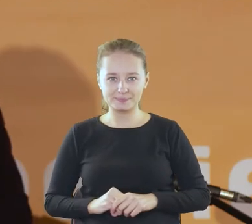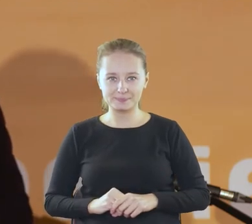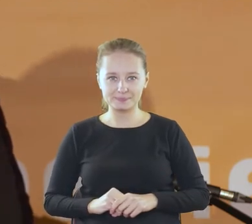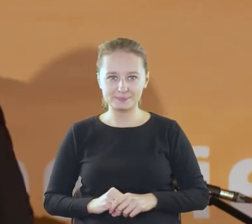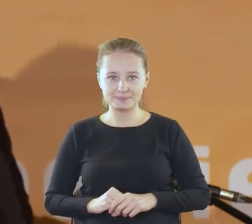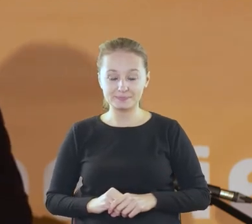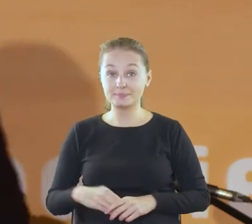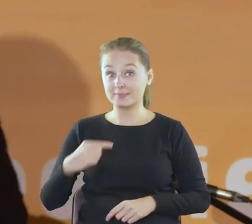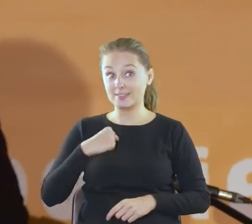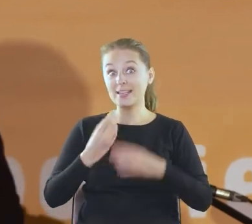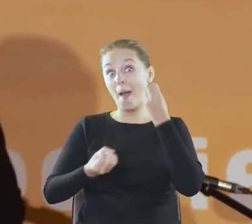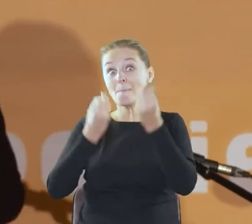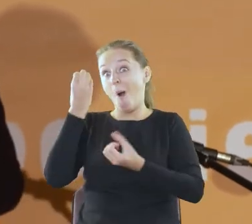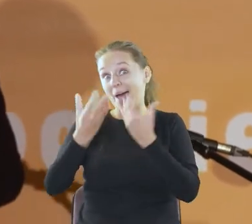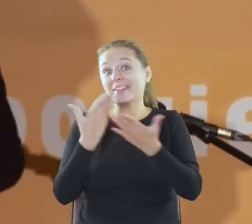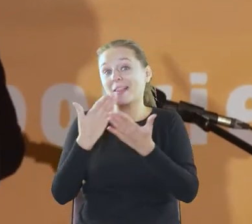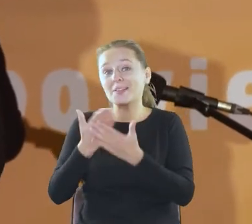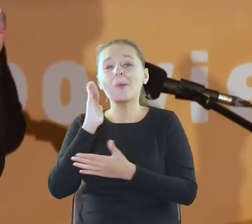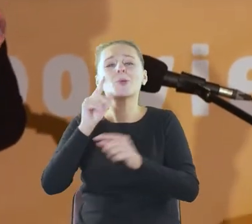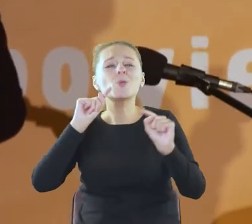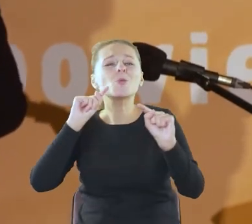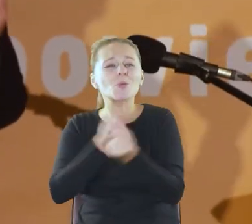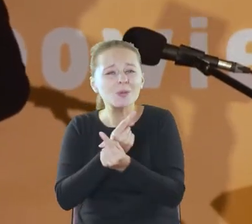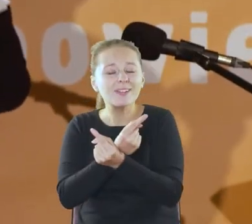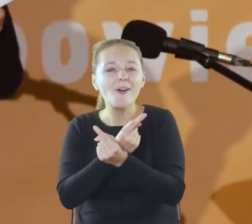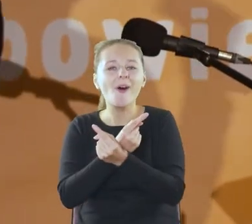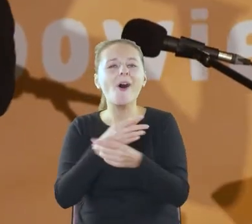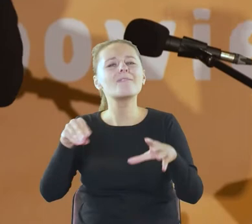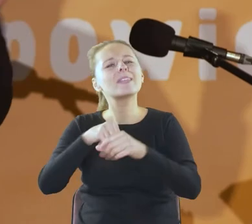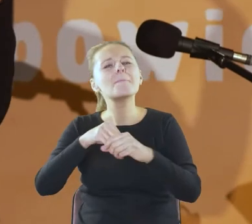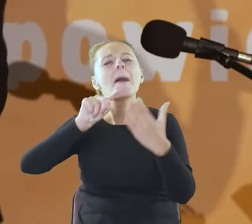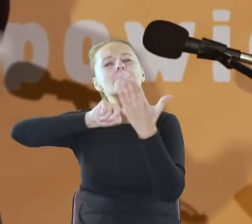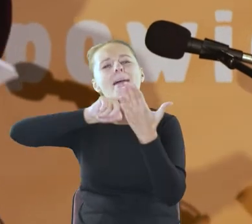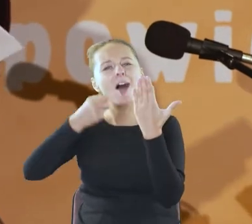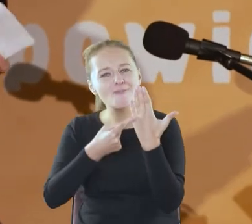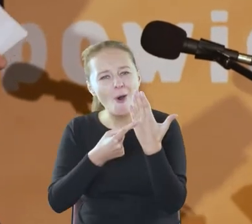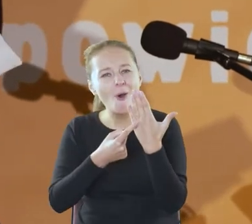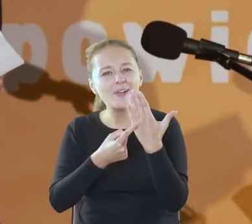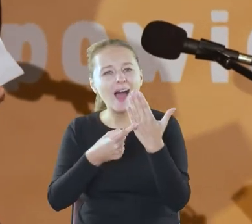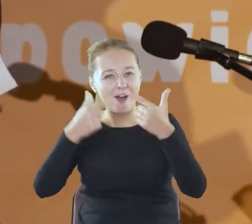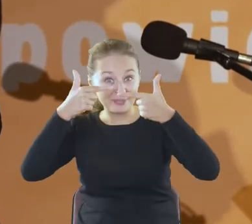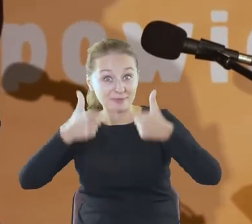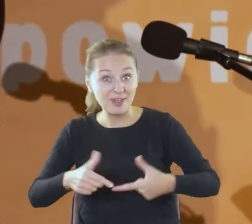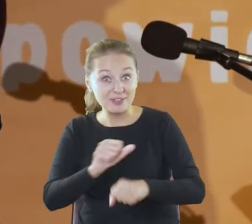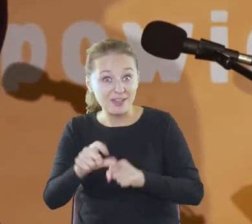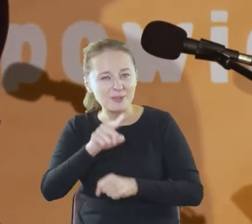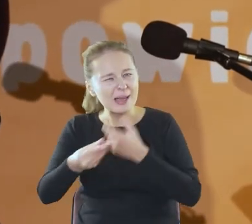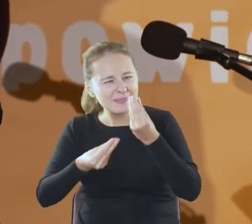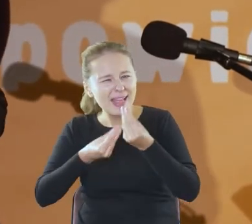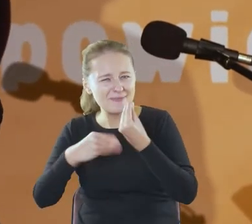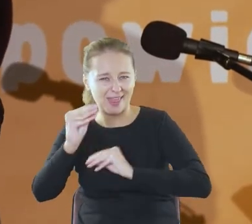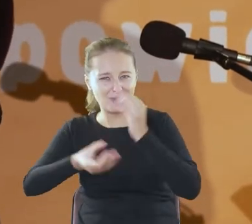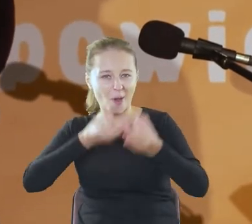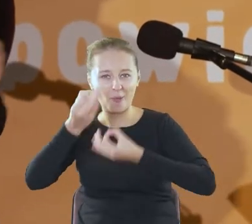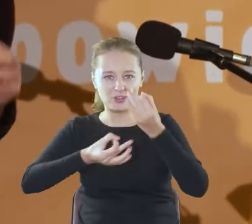Jestem poetką, więc będzie krótko i węzłowato i będzie z metaforą, która jest też w tym wierszyku, bo tam najwięcej powiedziałam.